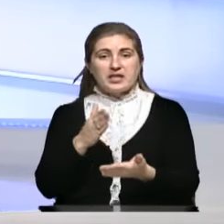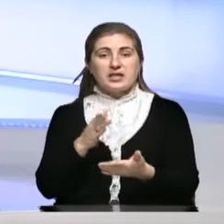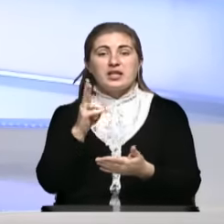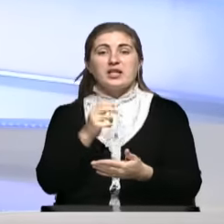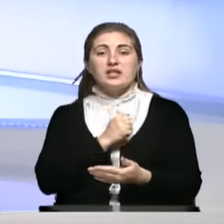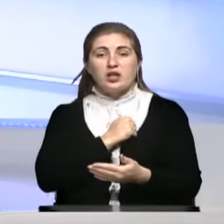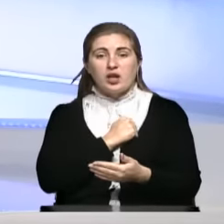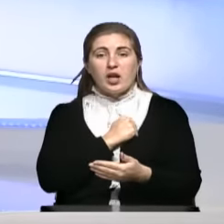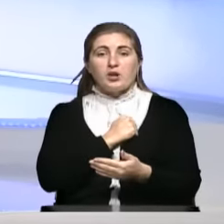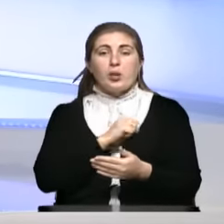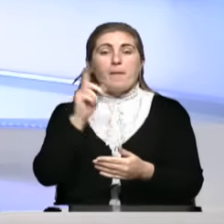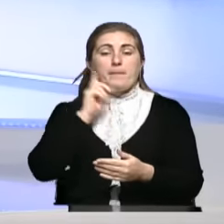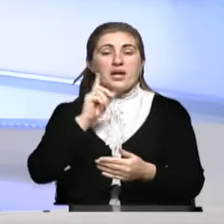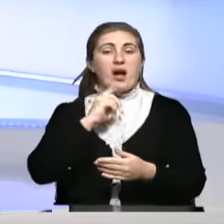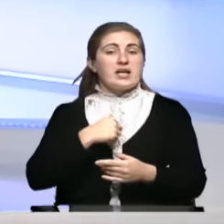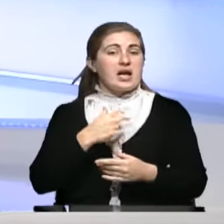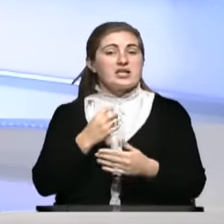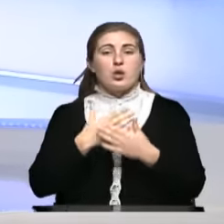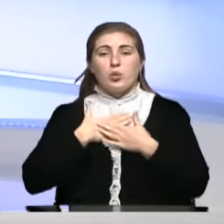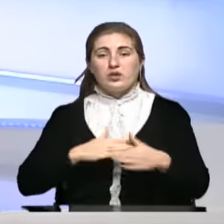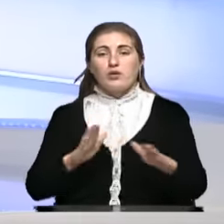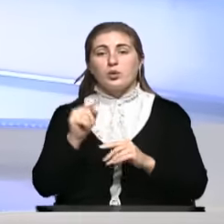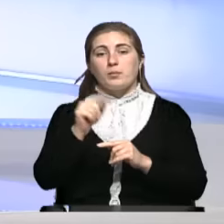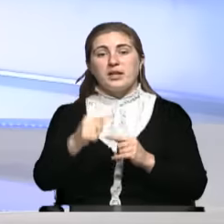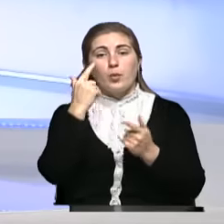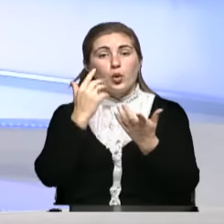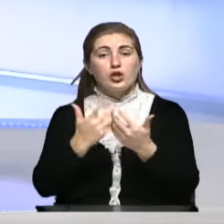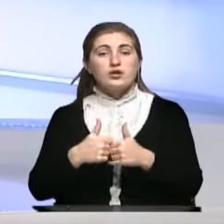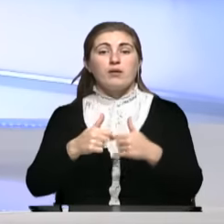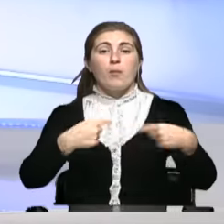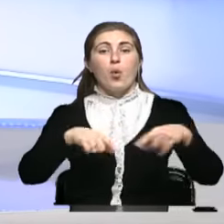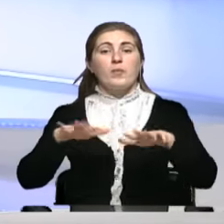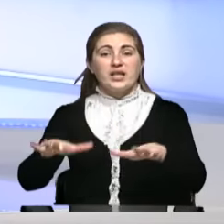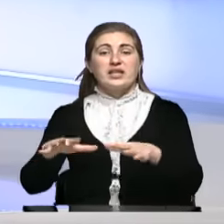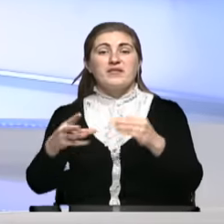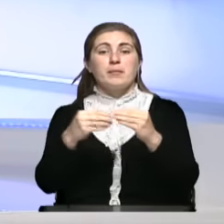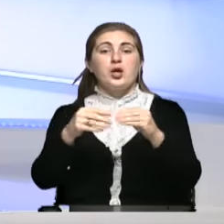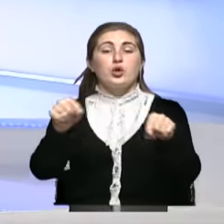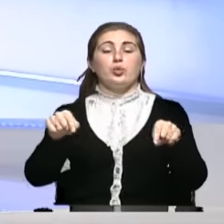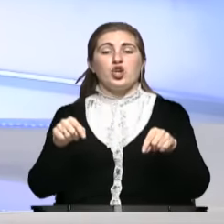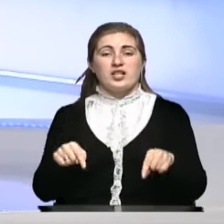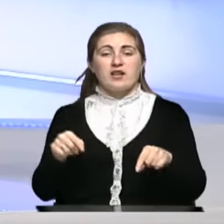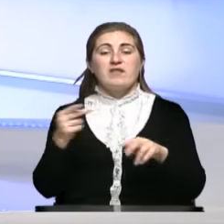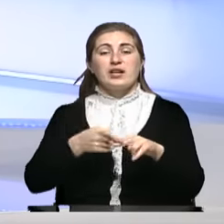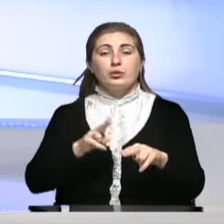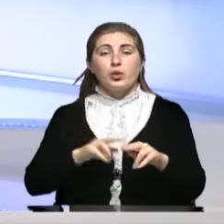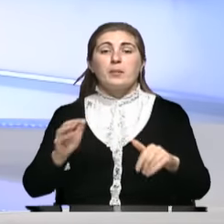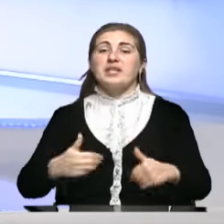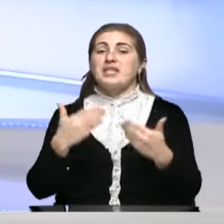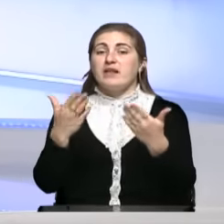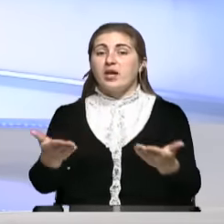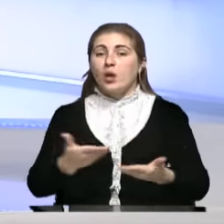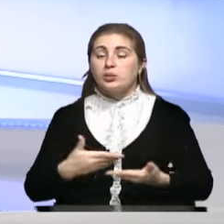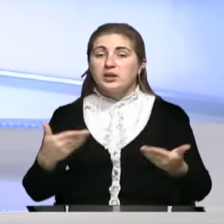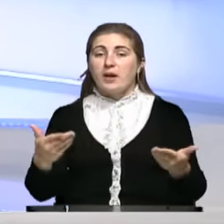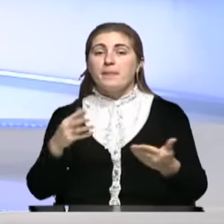сожалению, пока я не удовлетворен тем количеством объектов, земельных участков, которые предоставляют нам